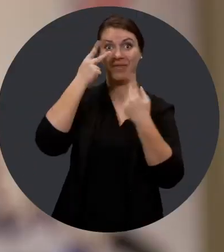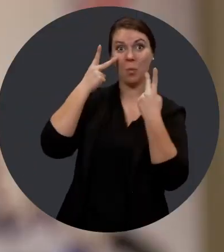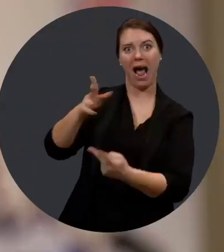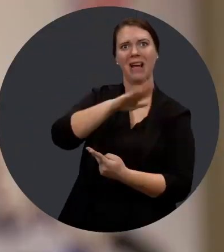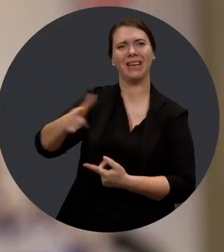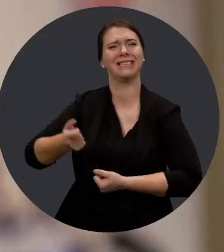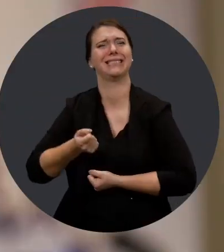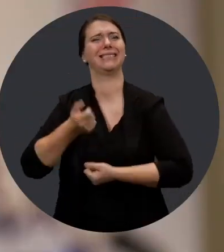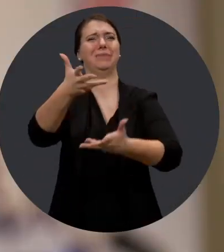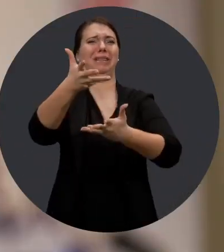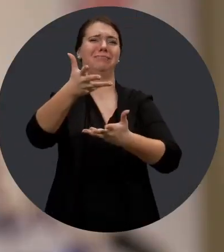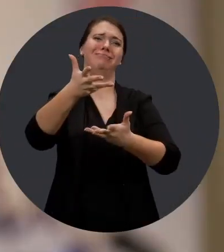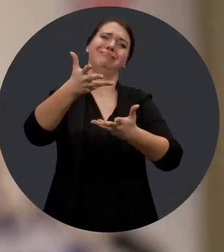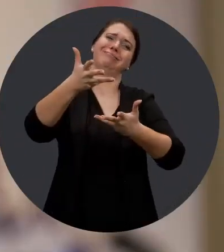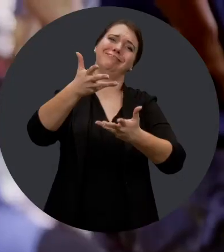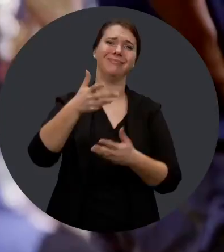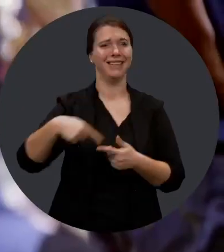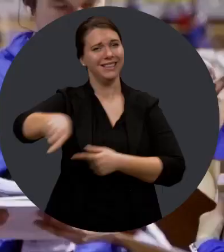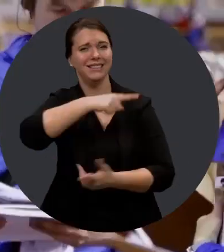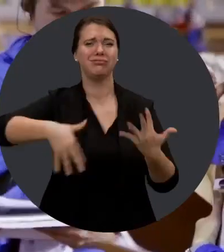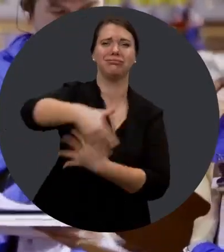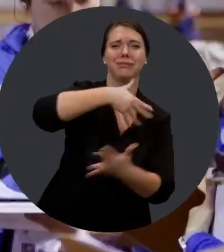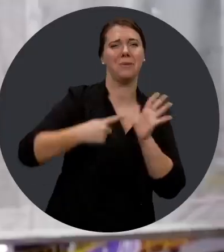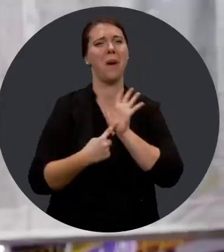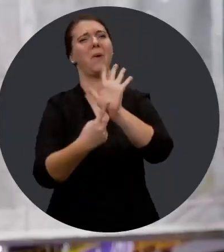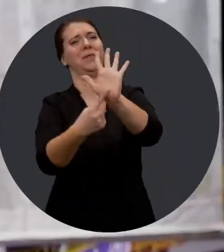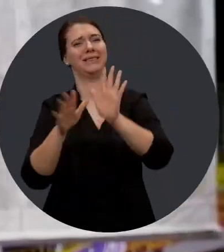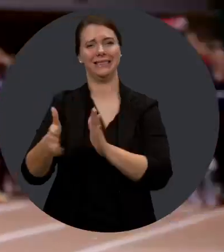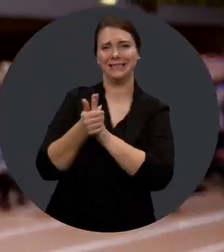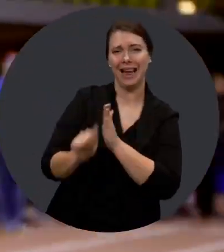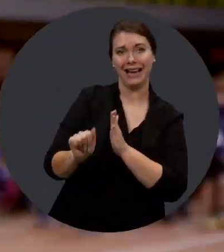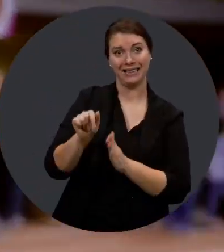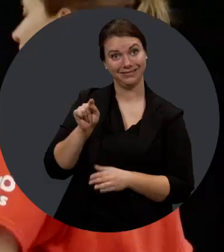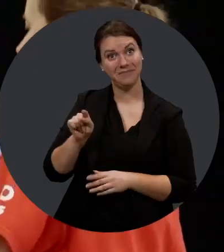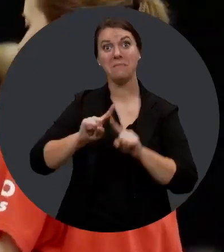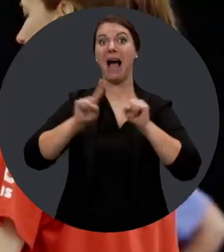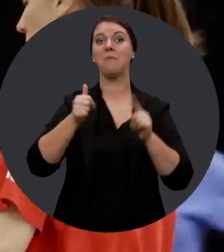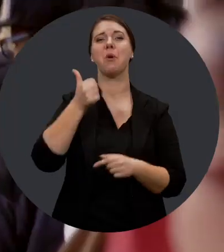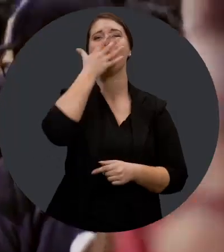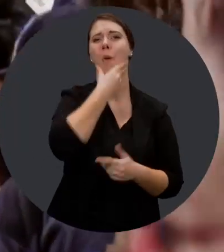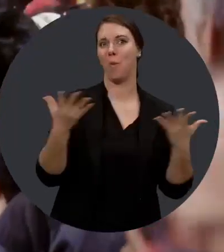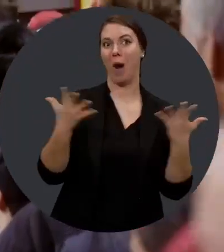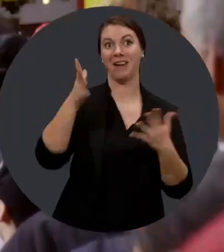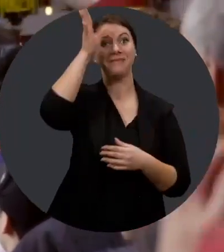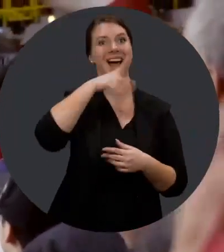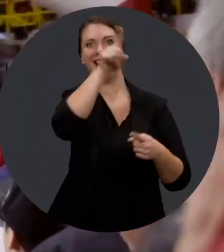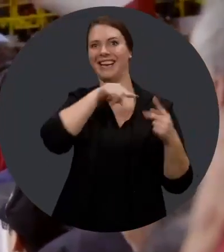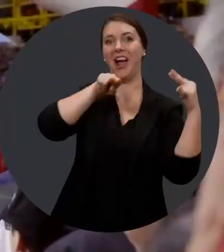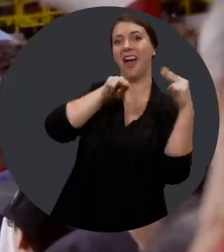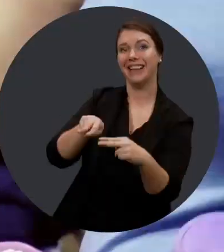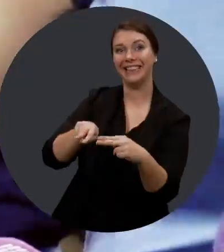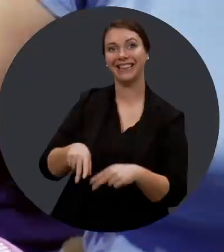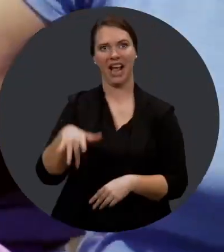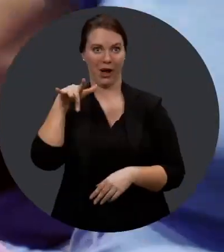sportives, on voit ces enfants-là s'exprimer, démontrer leur talent. Mais le plus beau, c'est les parents qui les